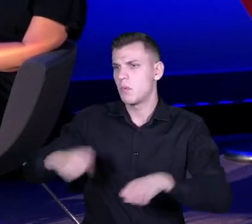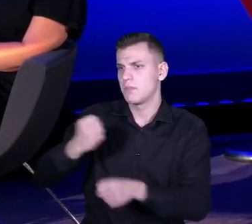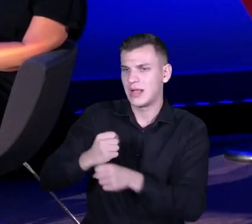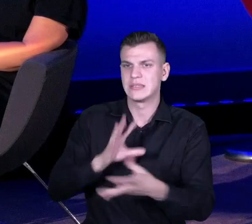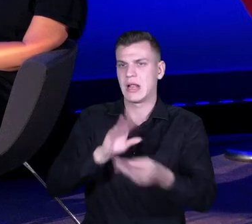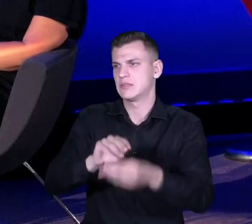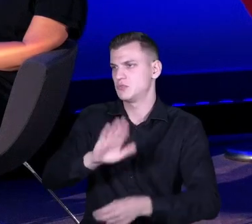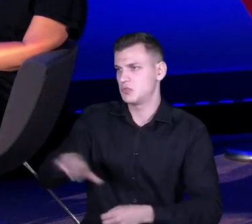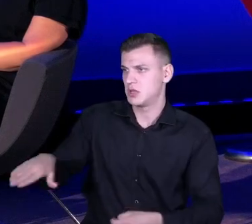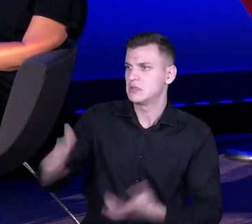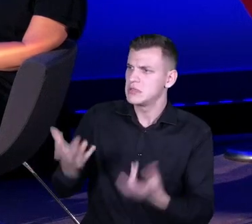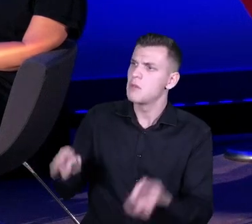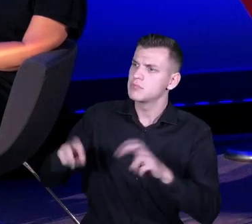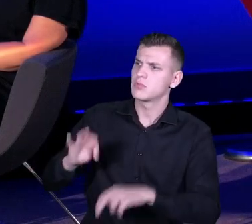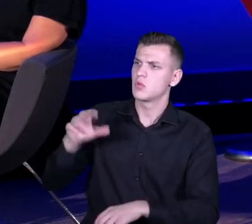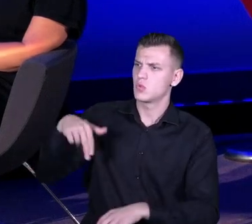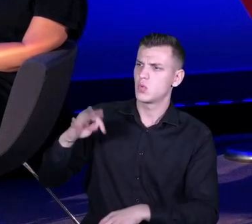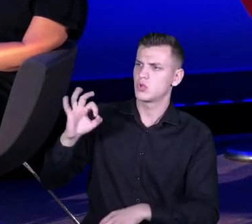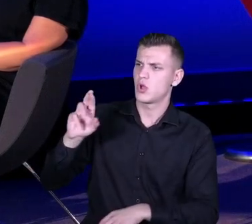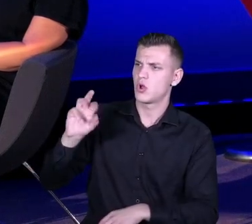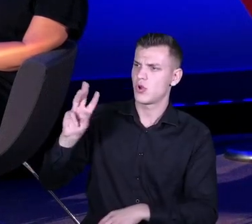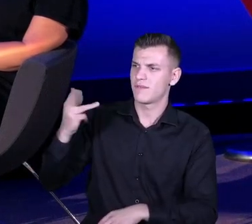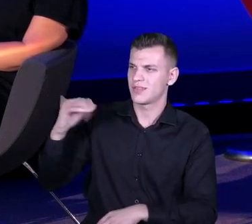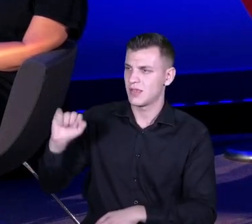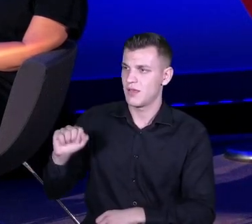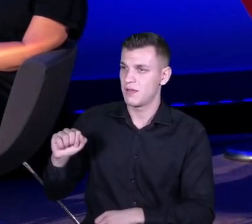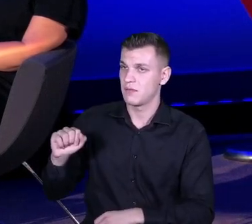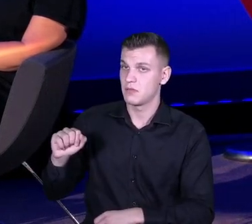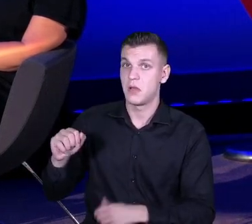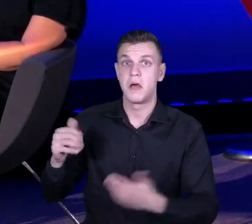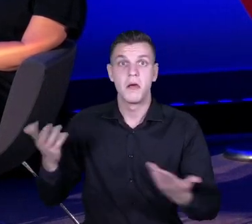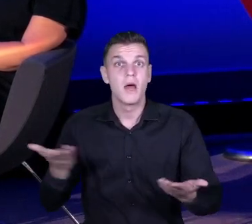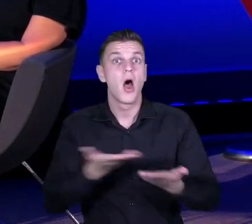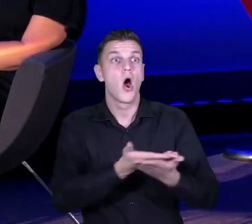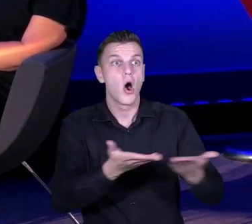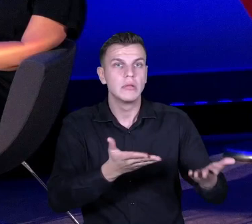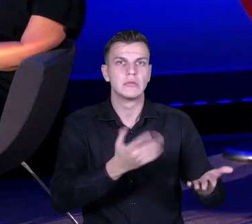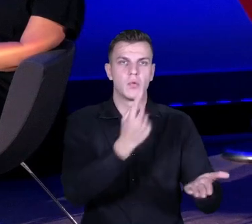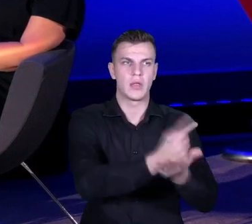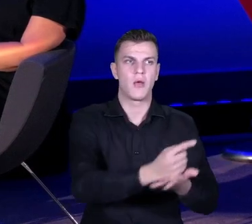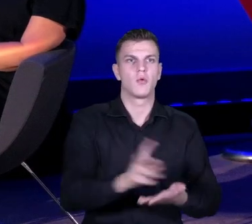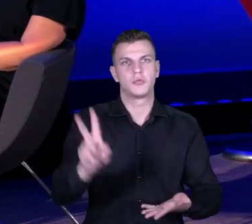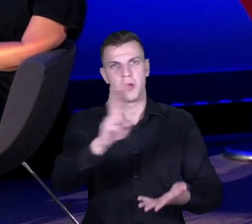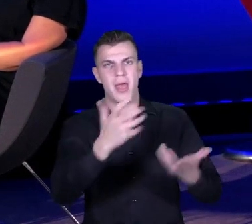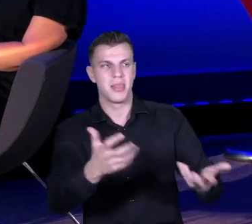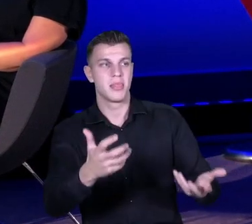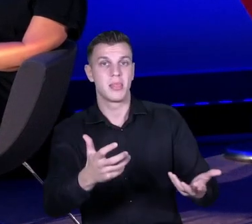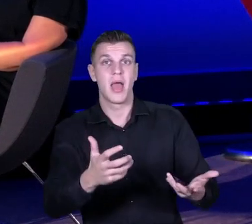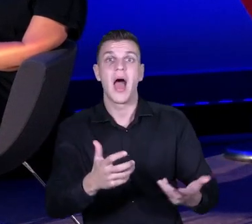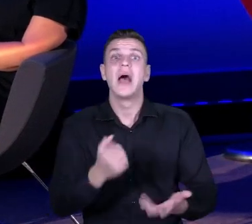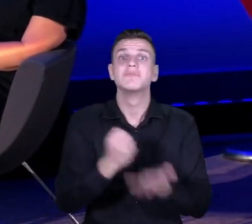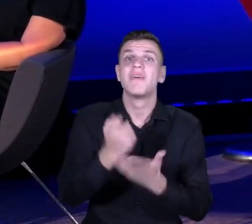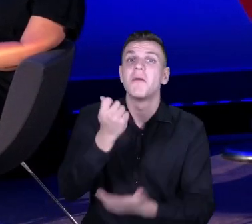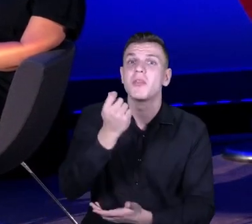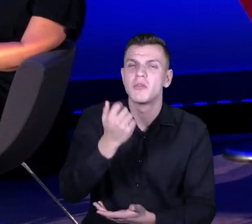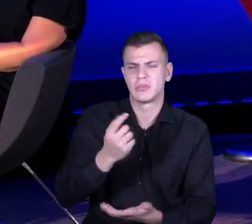uczniami. No i okazuje się, że one znalazły kilkanaście osób, pieniądze zawsze się znajdują. O tu jest taka zasada, że jak się bardzo